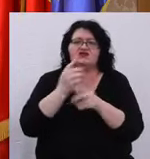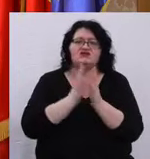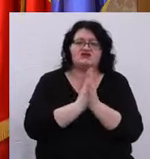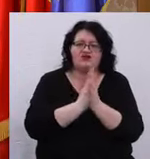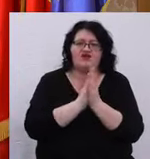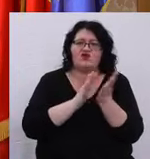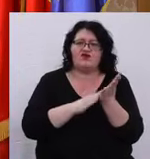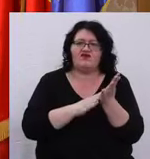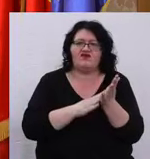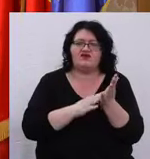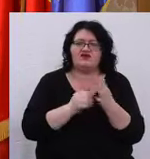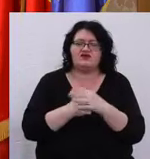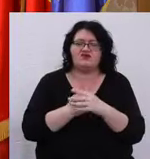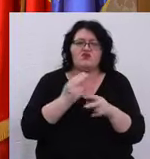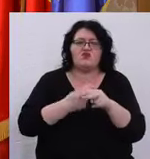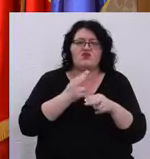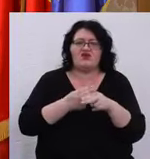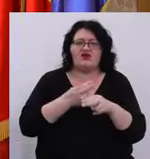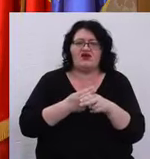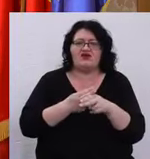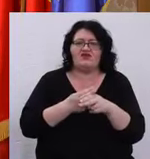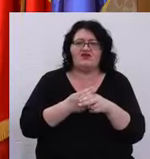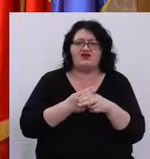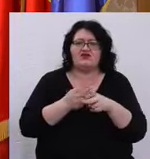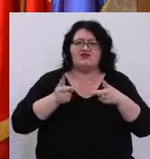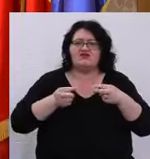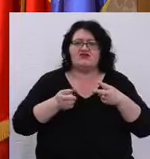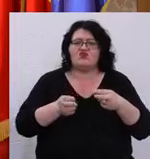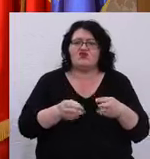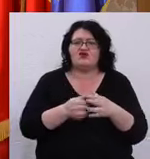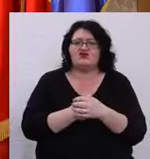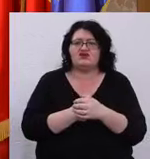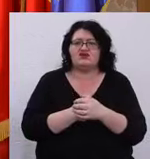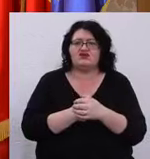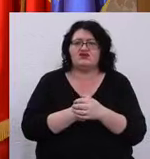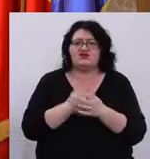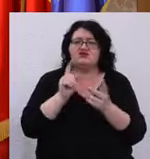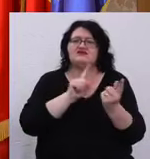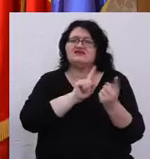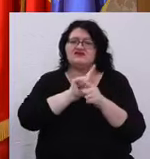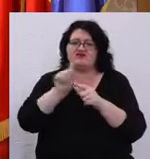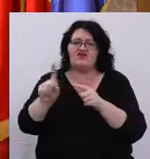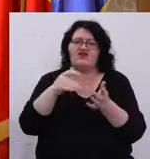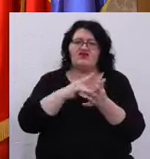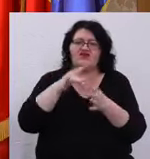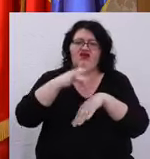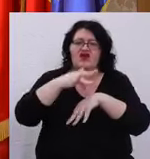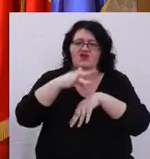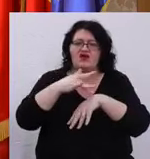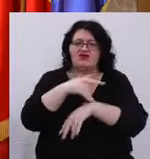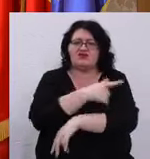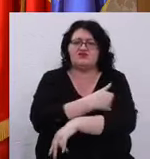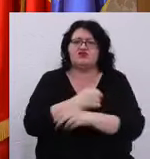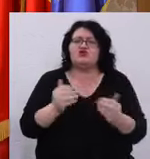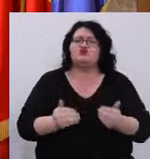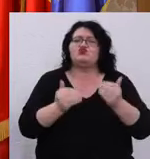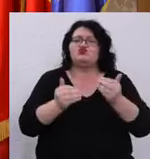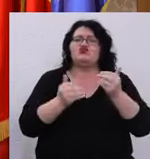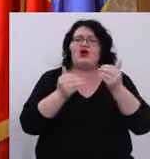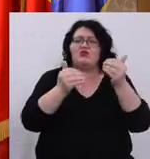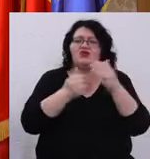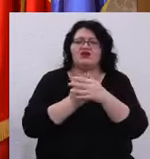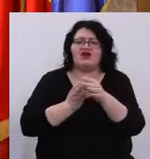vă rog, de fapt, să rog în special pacienții oncologici să se prezinte, să vină la noi la spital, să nu-și amâne